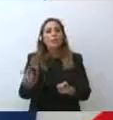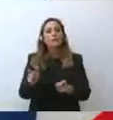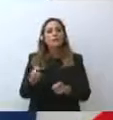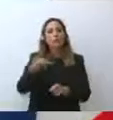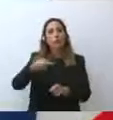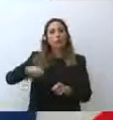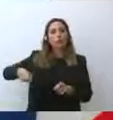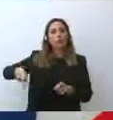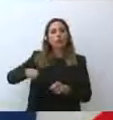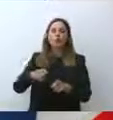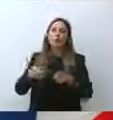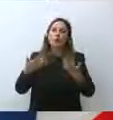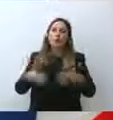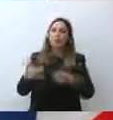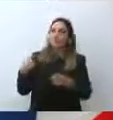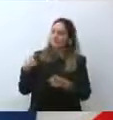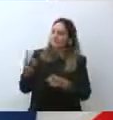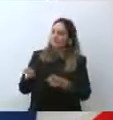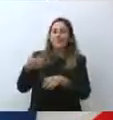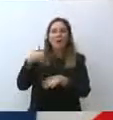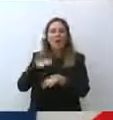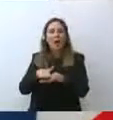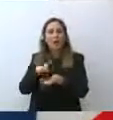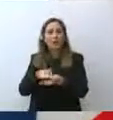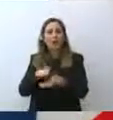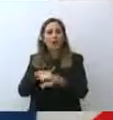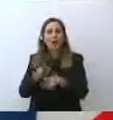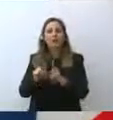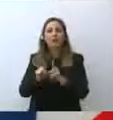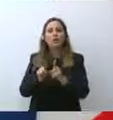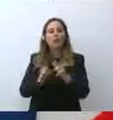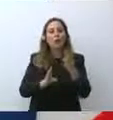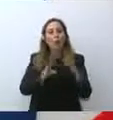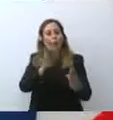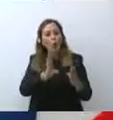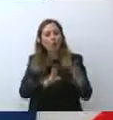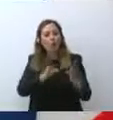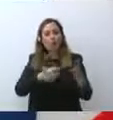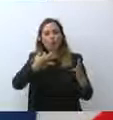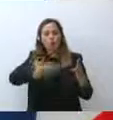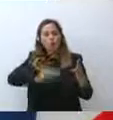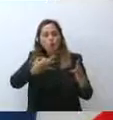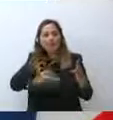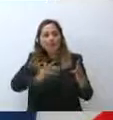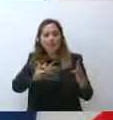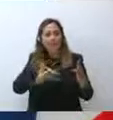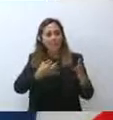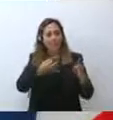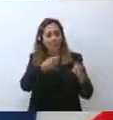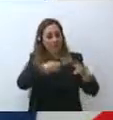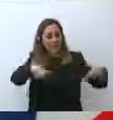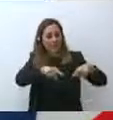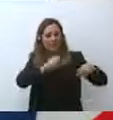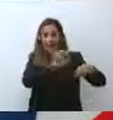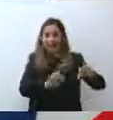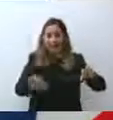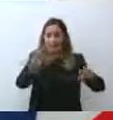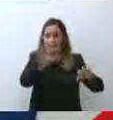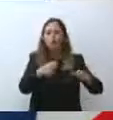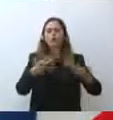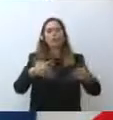dati l'abitudine di un preventivo confronto politico in conferenza prima dell